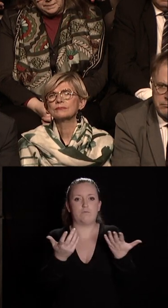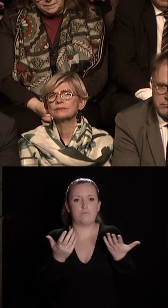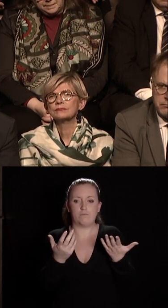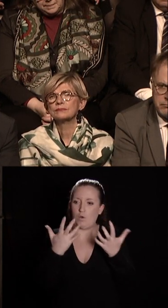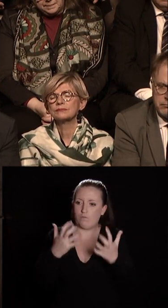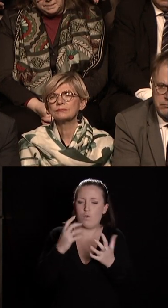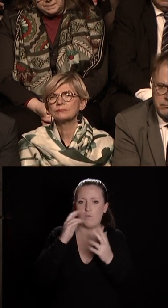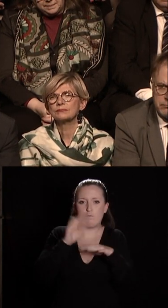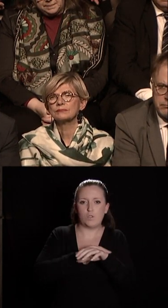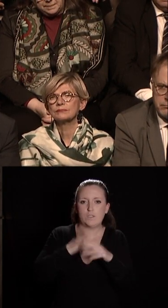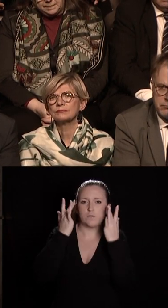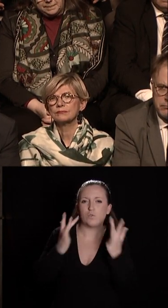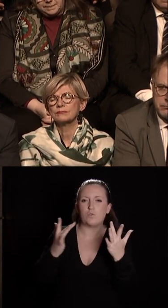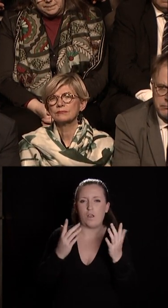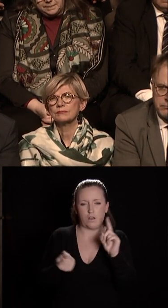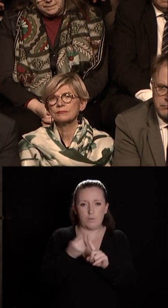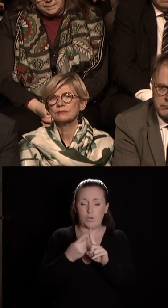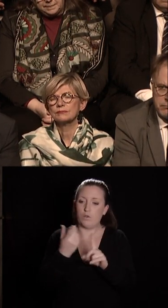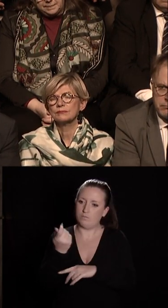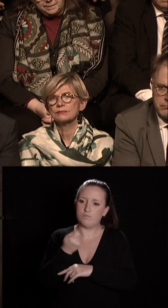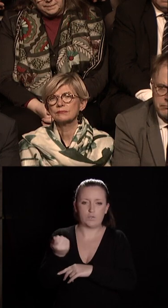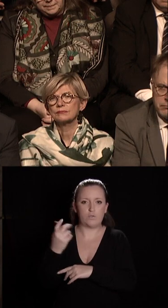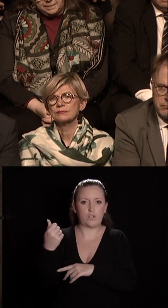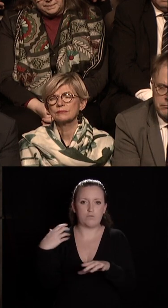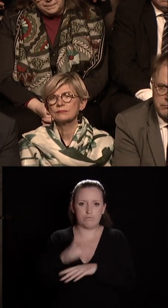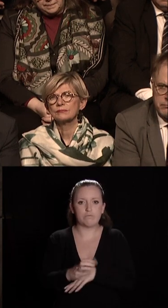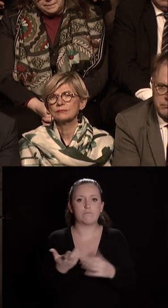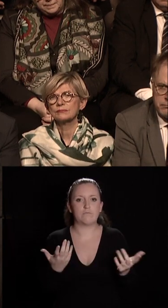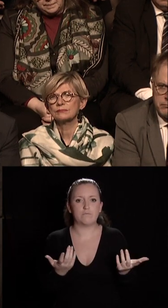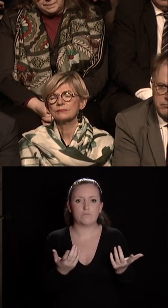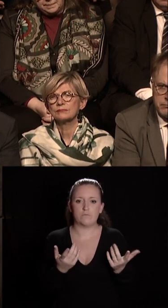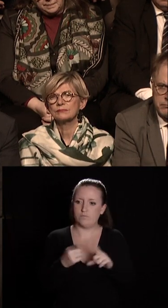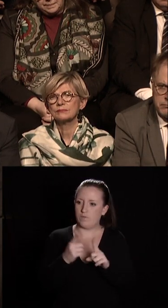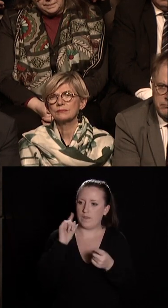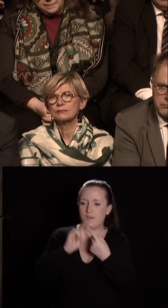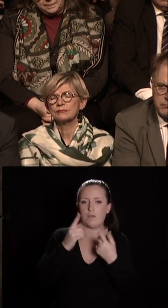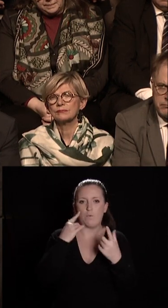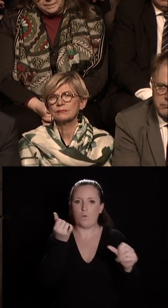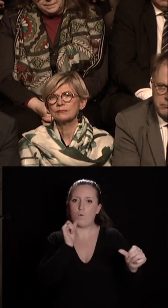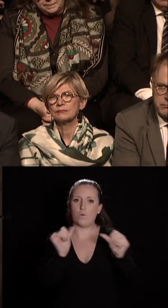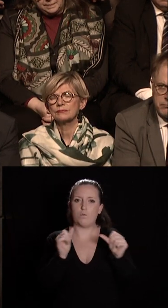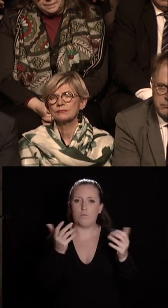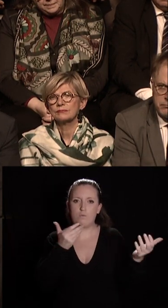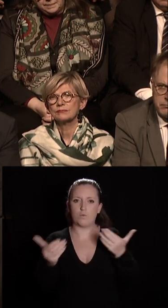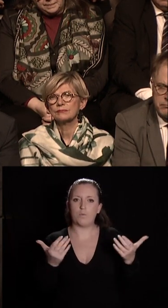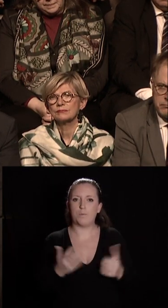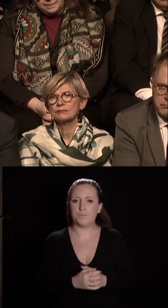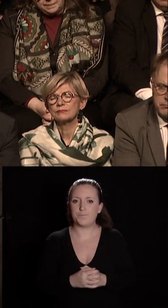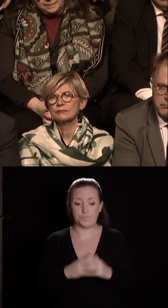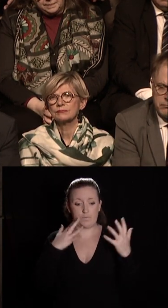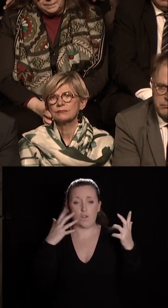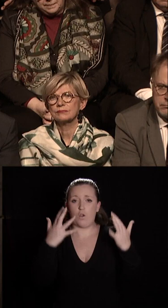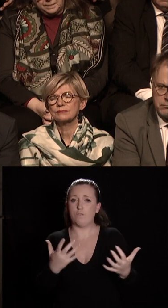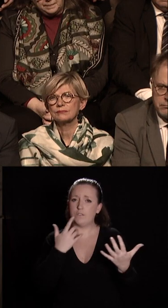accompagnée de moyens financiers non négligeables tournés vers la création contemporaine c'est un mouvement que nous entendons